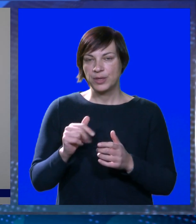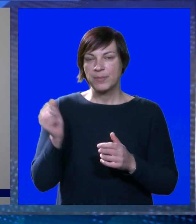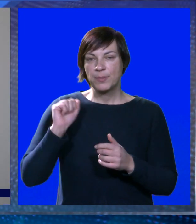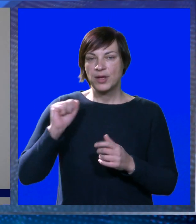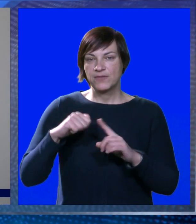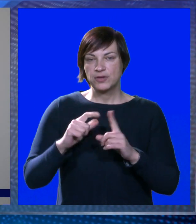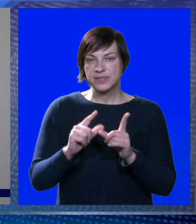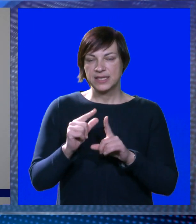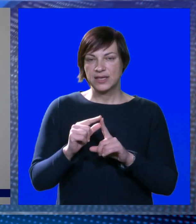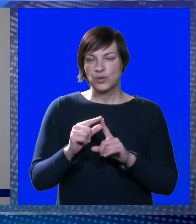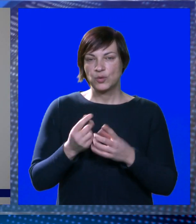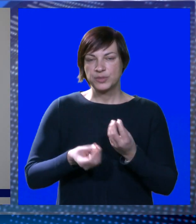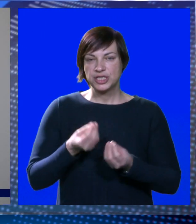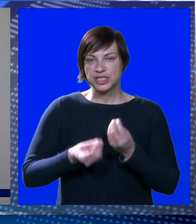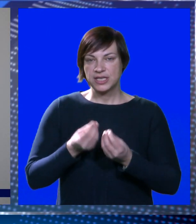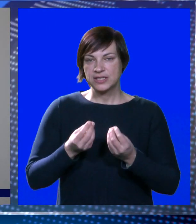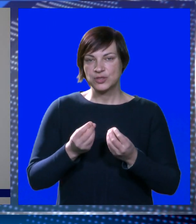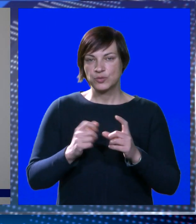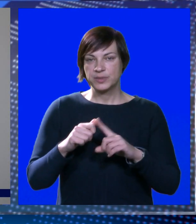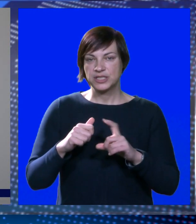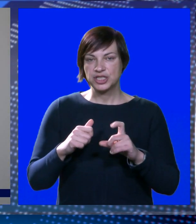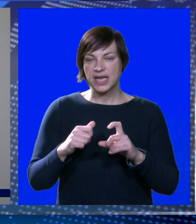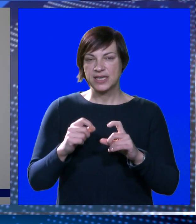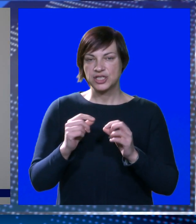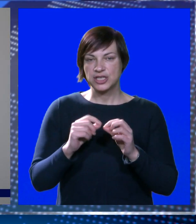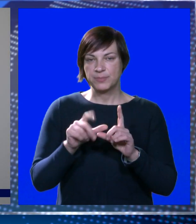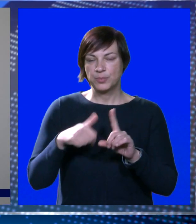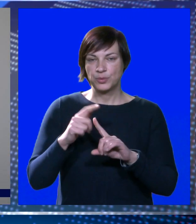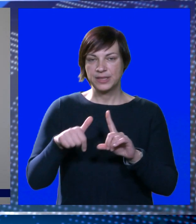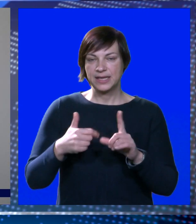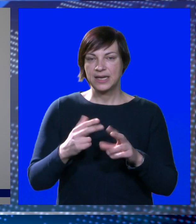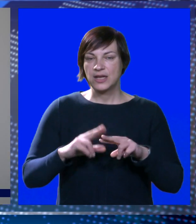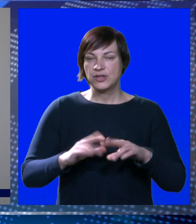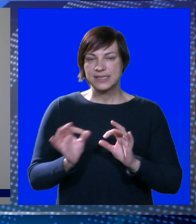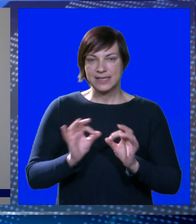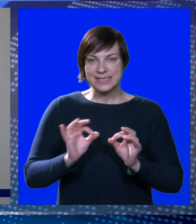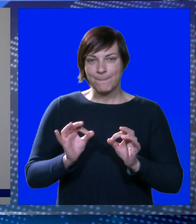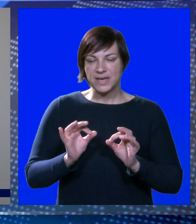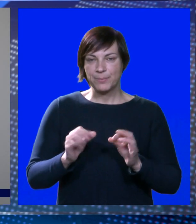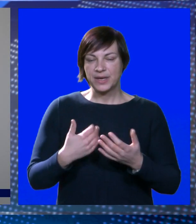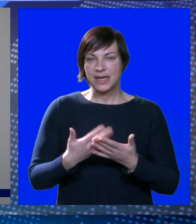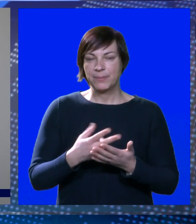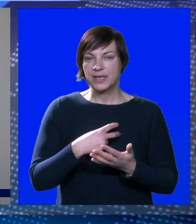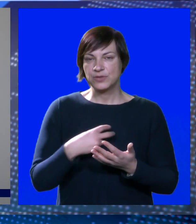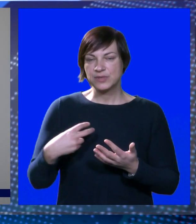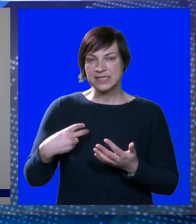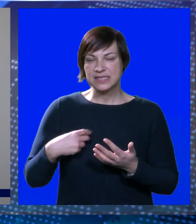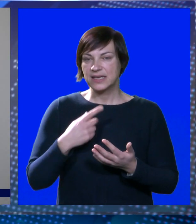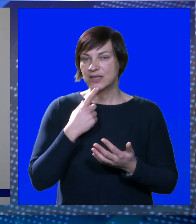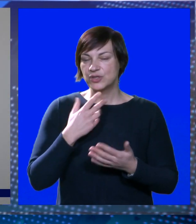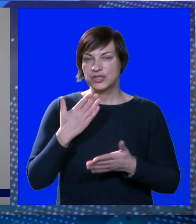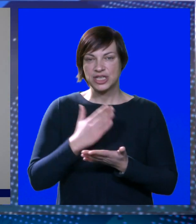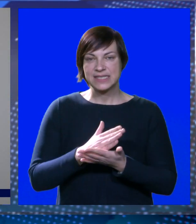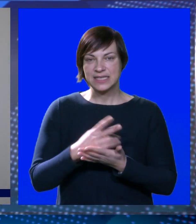Europski kup, gdje će nastupiti Šela Škalić i Bona Butjer, a ostali se pripremaju za Zagreb oput koji će se